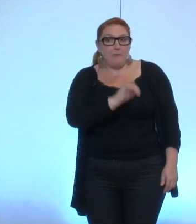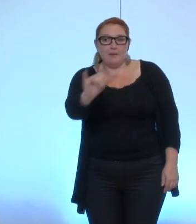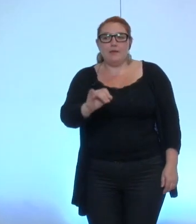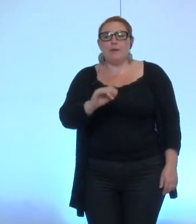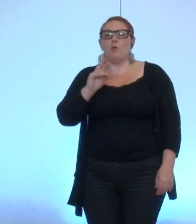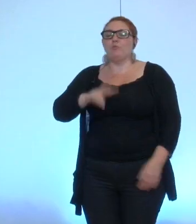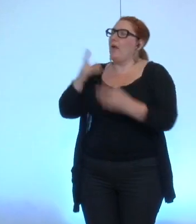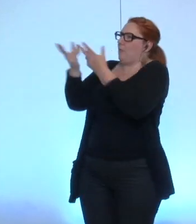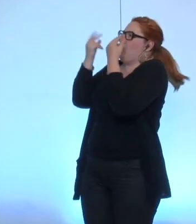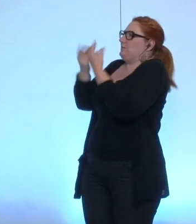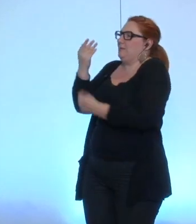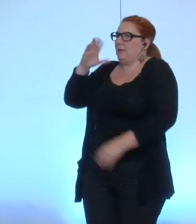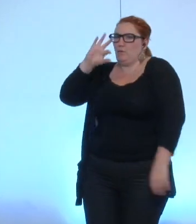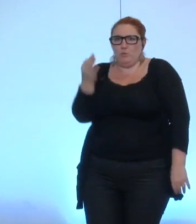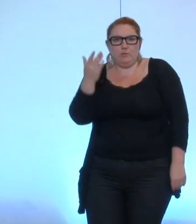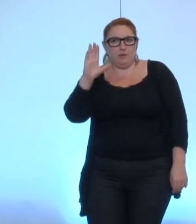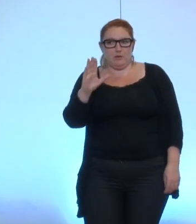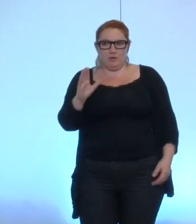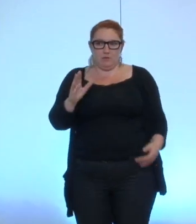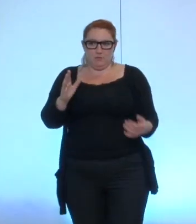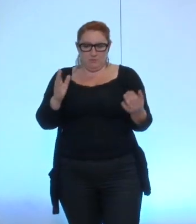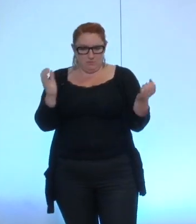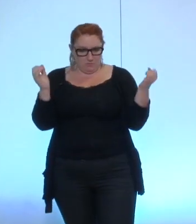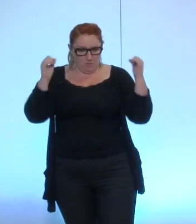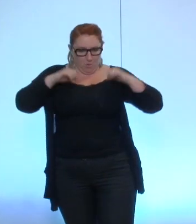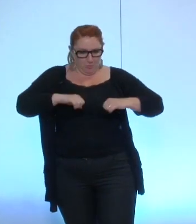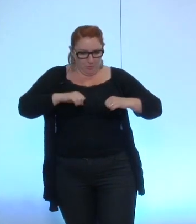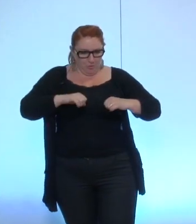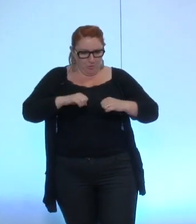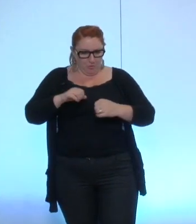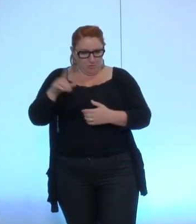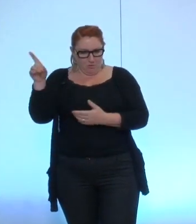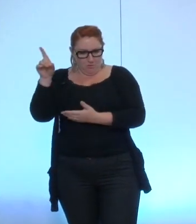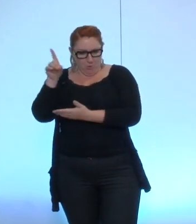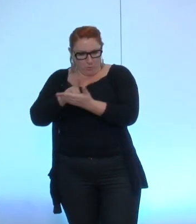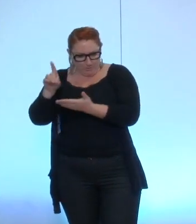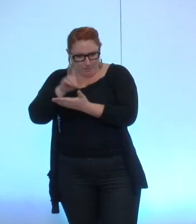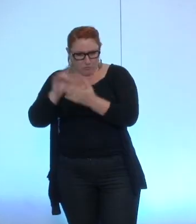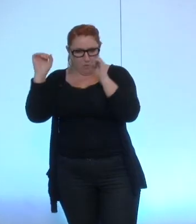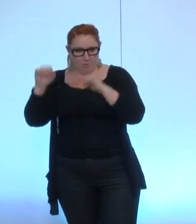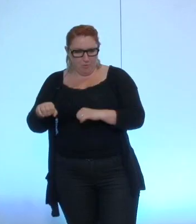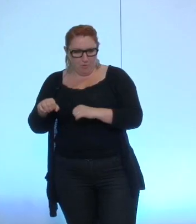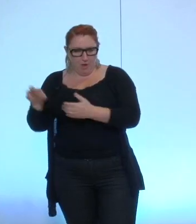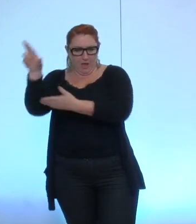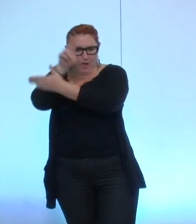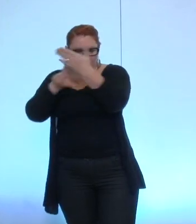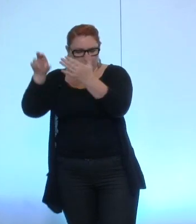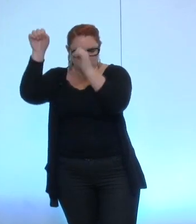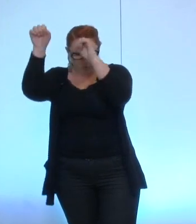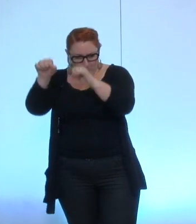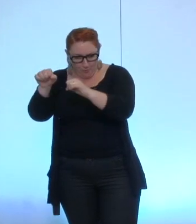'ai compris après quand on m expliqué ce qui faisait qu'on pouvait faire quelque chose au département à la région mais ni à la métro ni